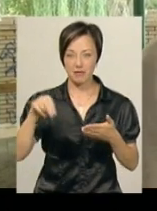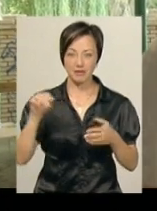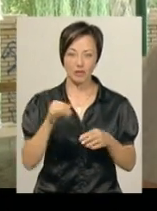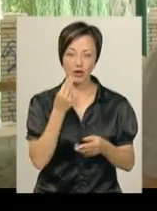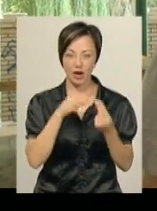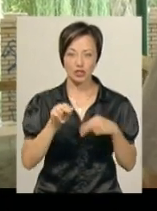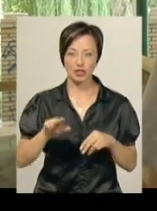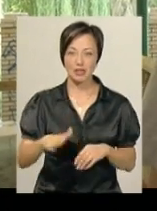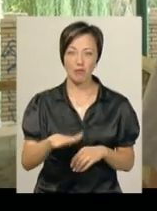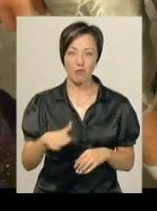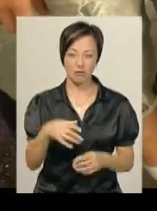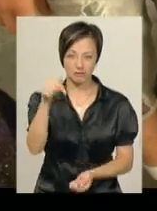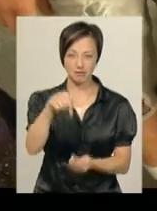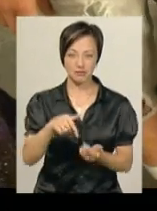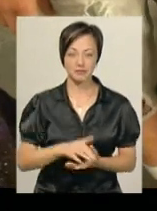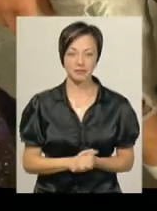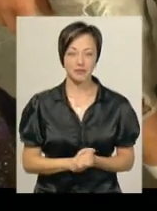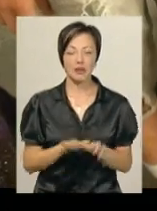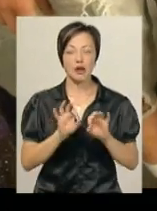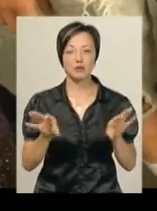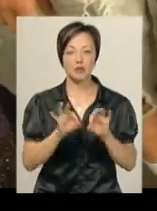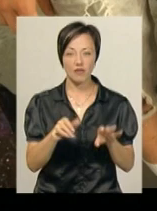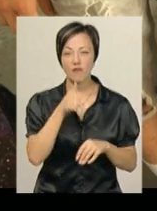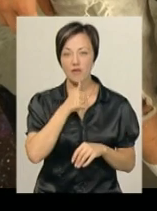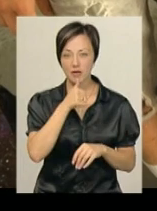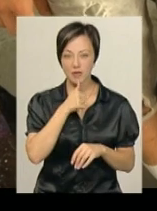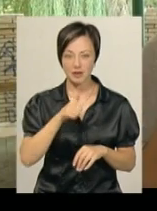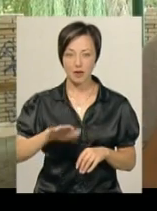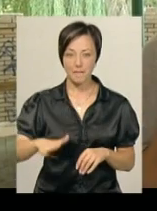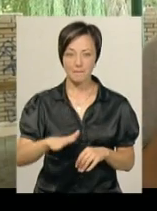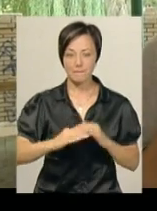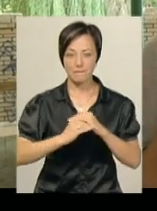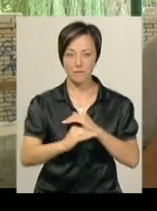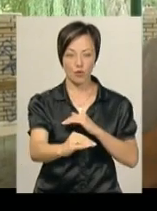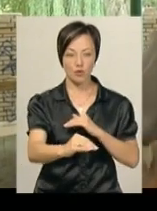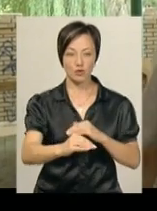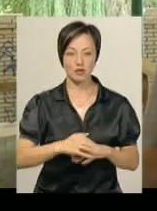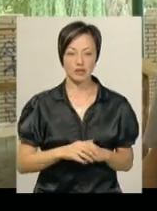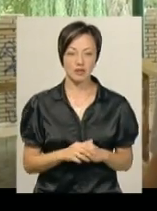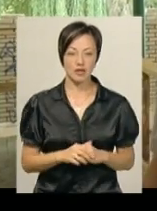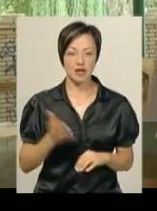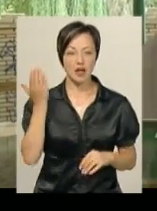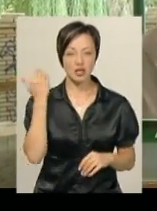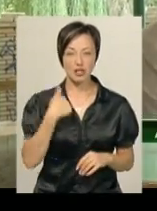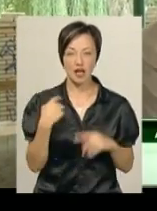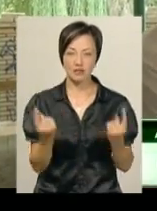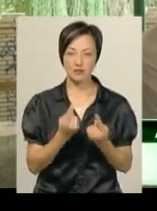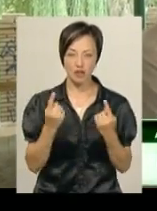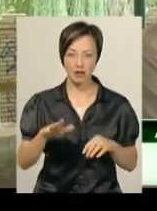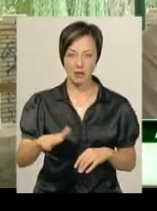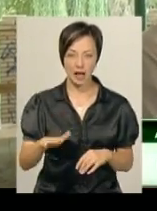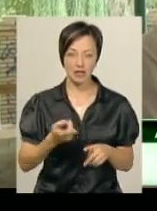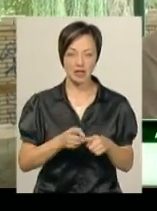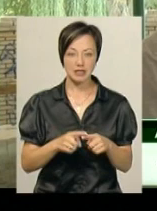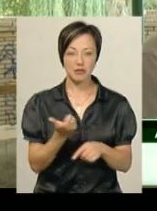до скейтборгів, ну все». Він розповів, уже випробував пул. «Раніше я катався на звичайному скейті, а це